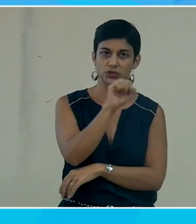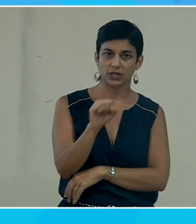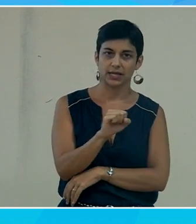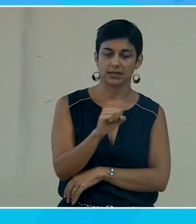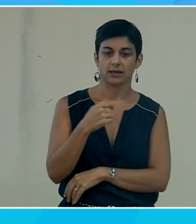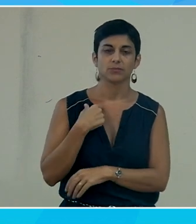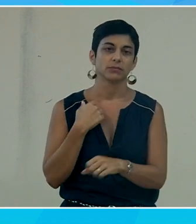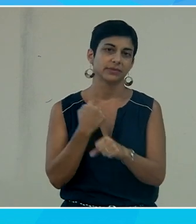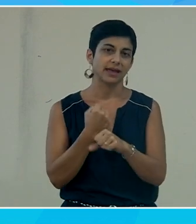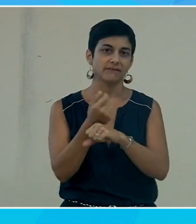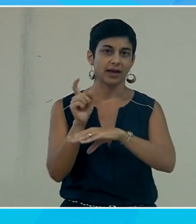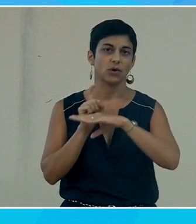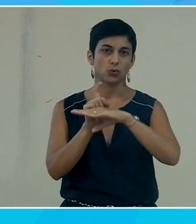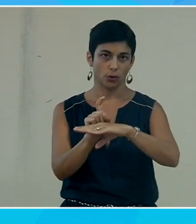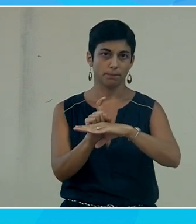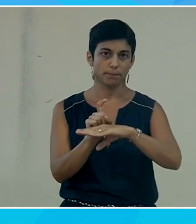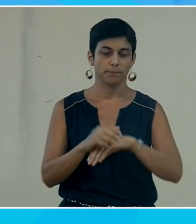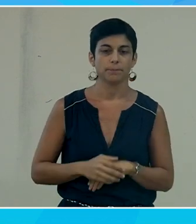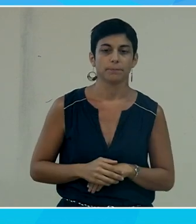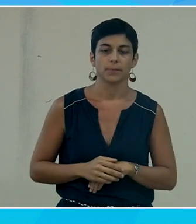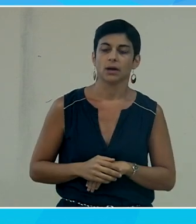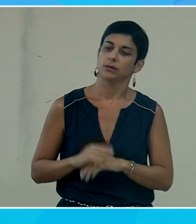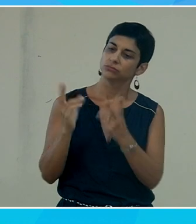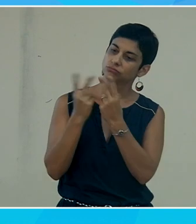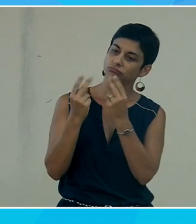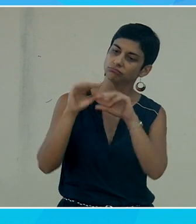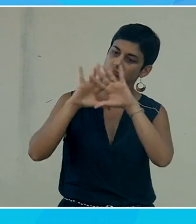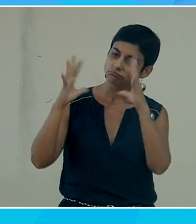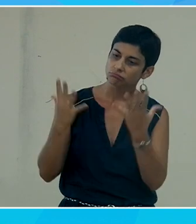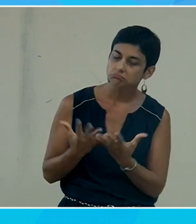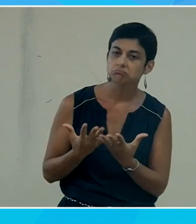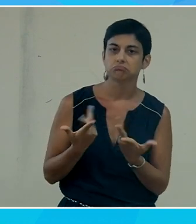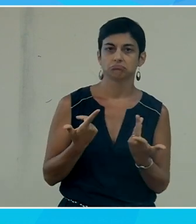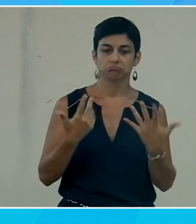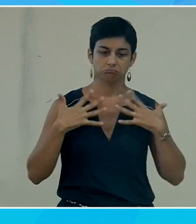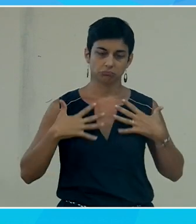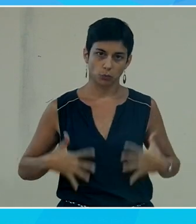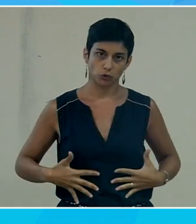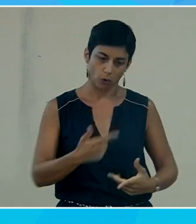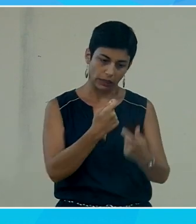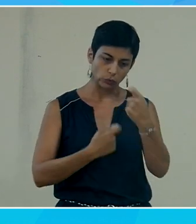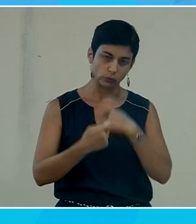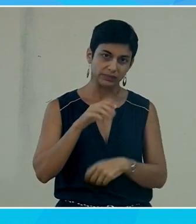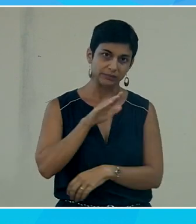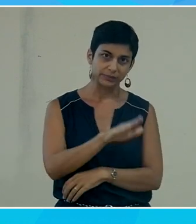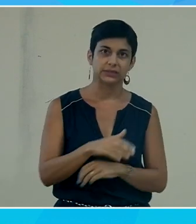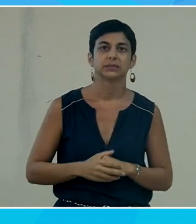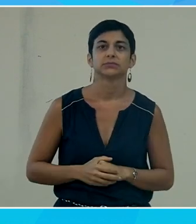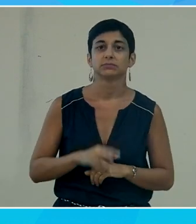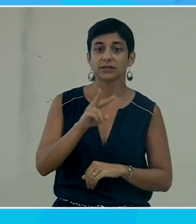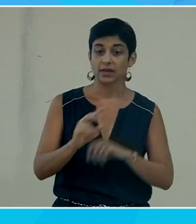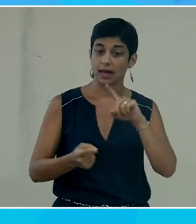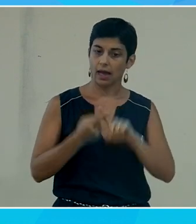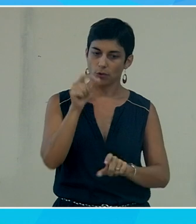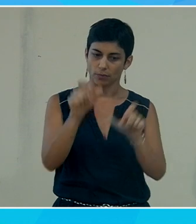ergonome web donc vous avez évoqué beaucoup de choses l'économie comportementale donc en précisant qu'effectivement la ressource principale de l'utilisateur est l